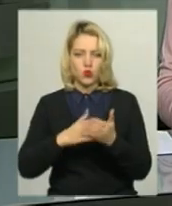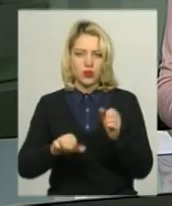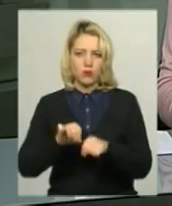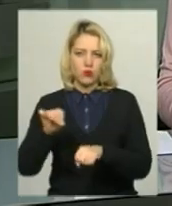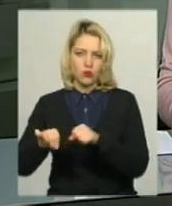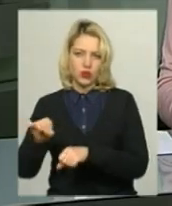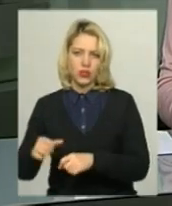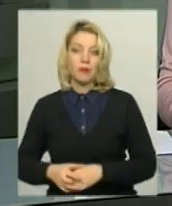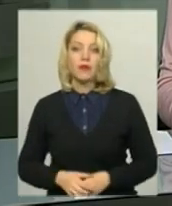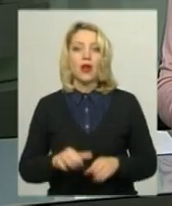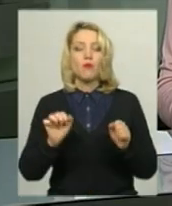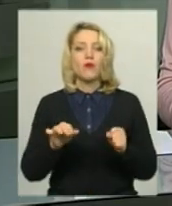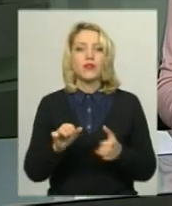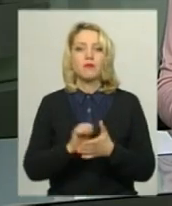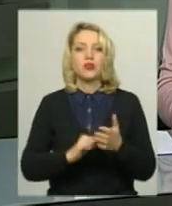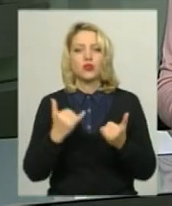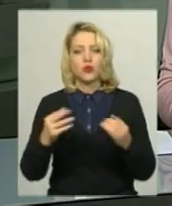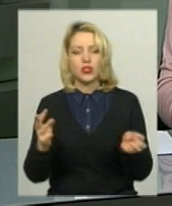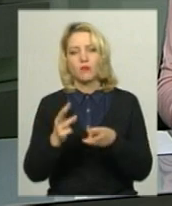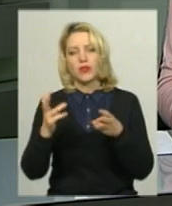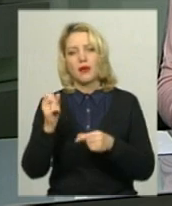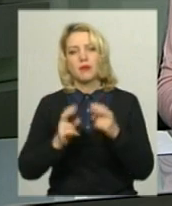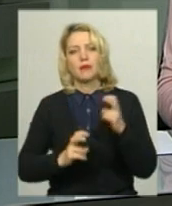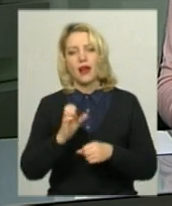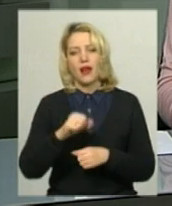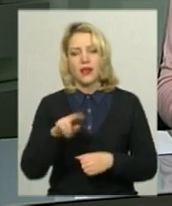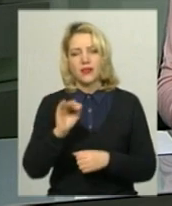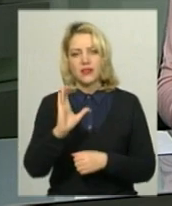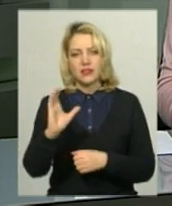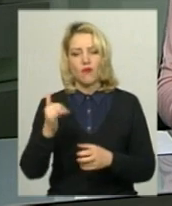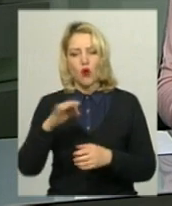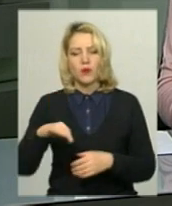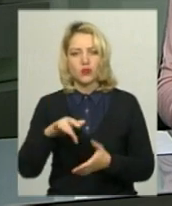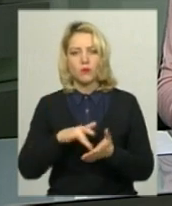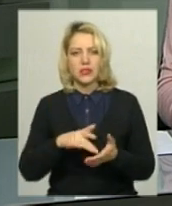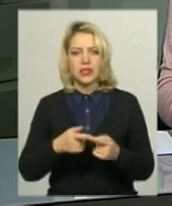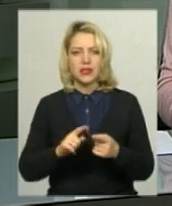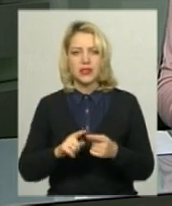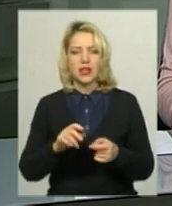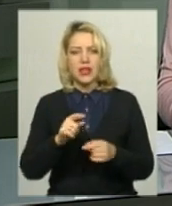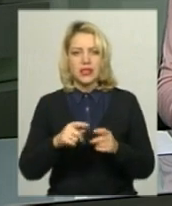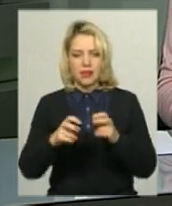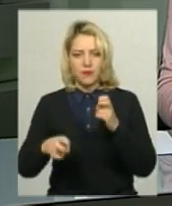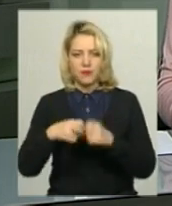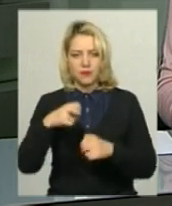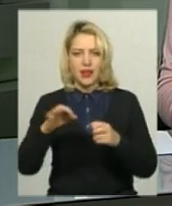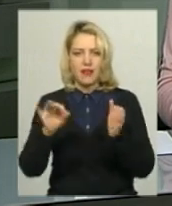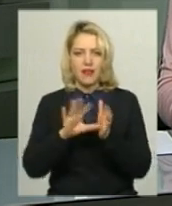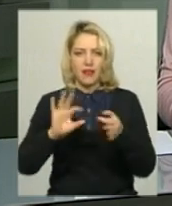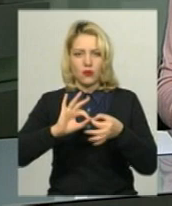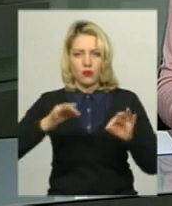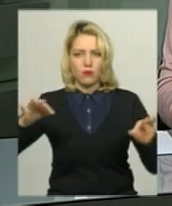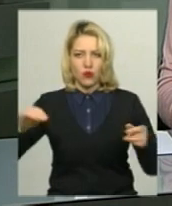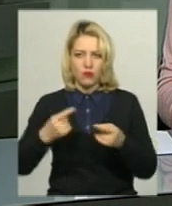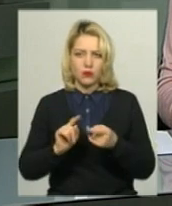Ймовірна причина сьогоднішньої пожежі на підприємстві «Адвіс», що в обласному центрі – коротке замикання. Про це повідомив